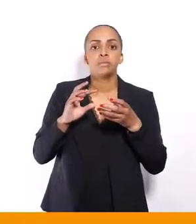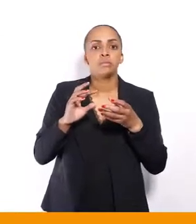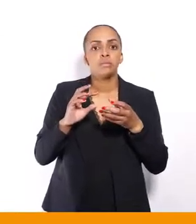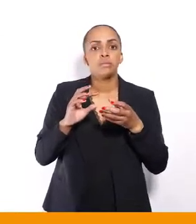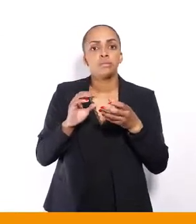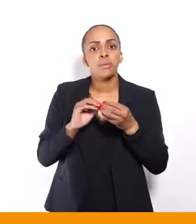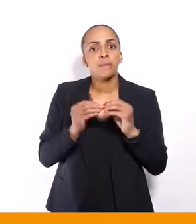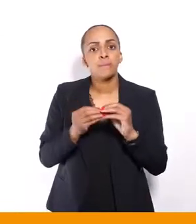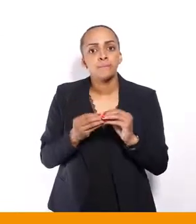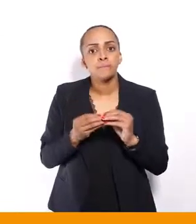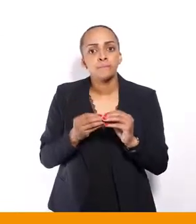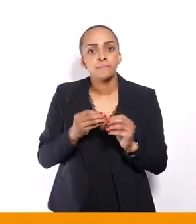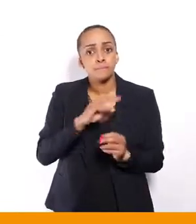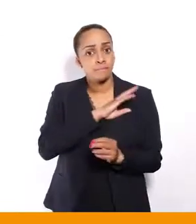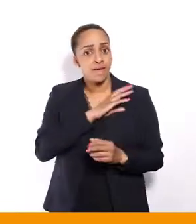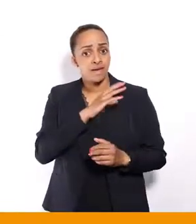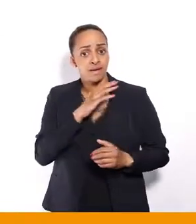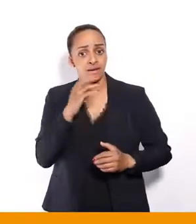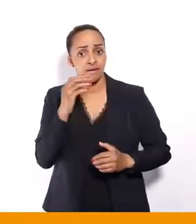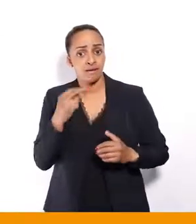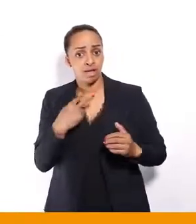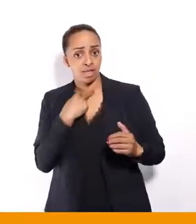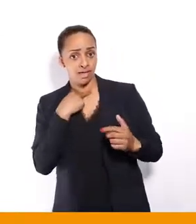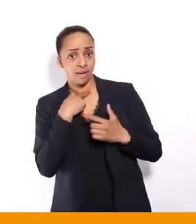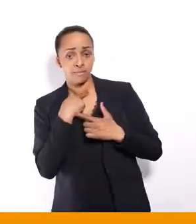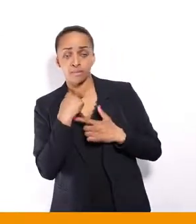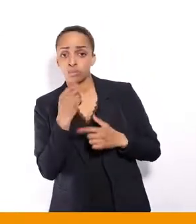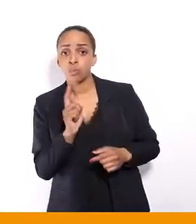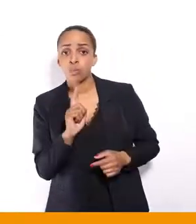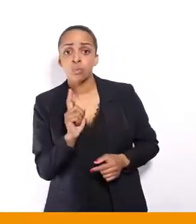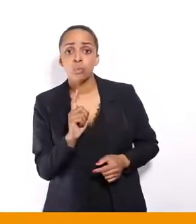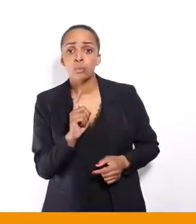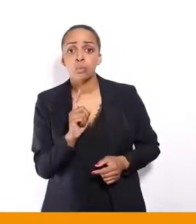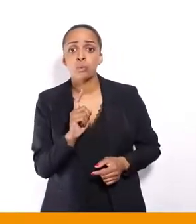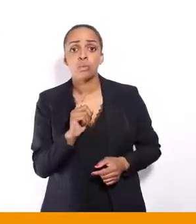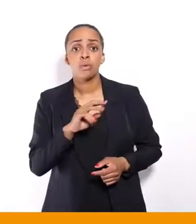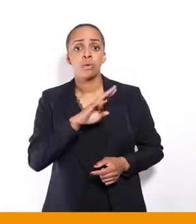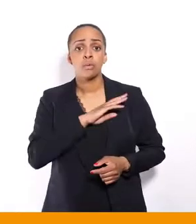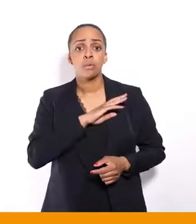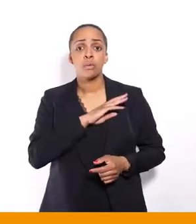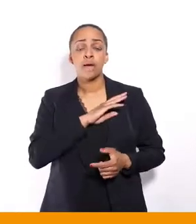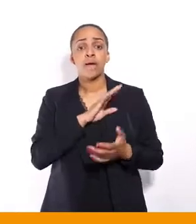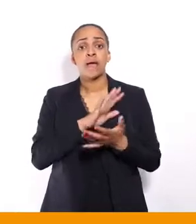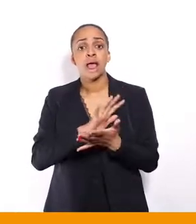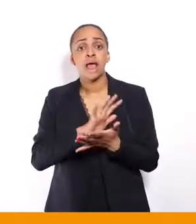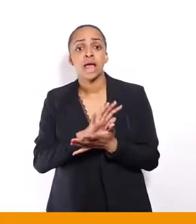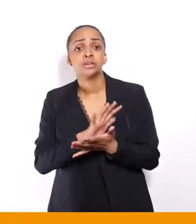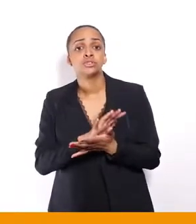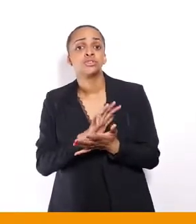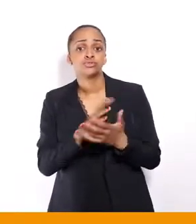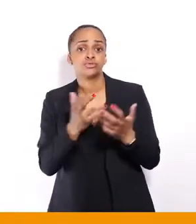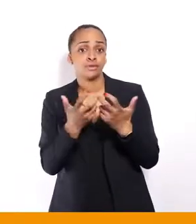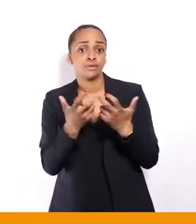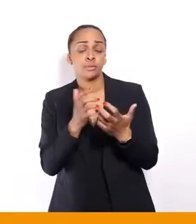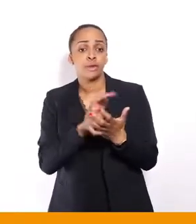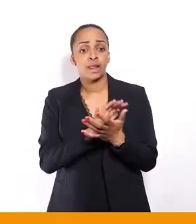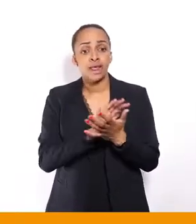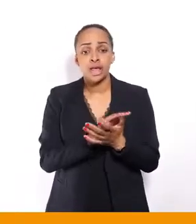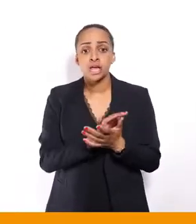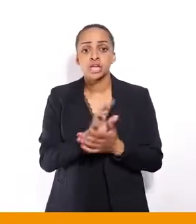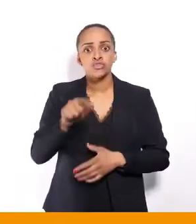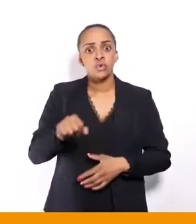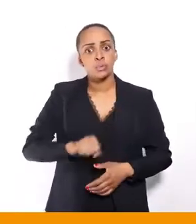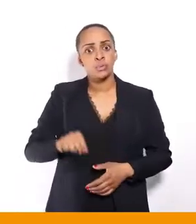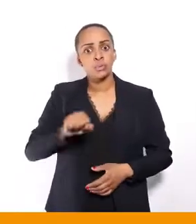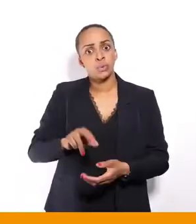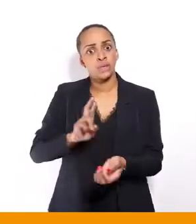handicapées, c'est aussi le problème que, voilà, dès qu'on atteint un certain âge, qu'on n'arrive plus à suivre les cadences, eh bien,